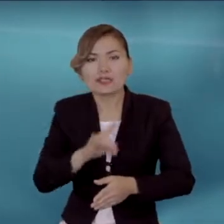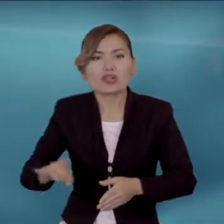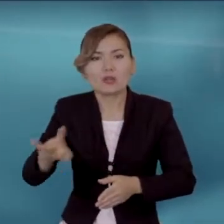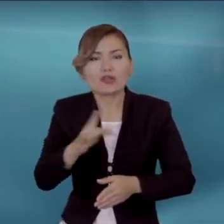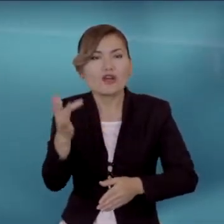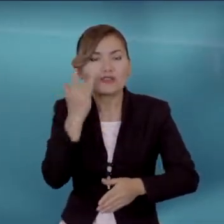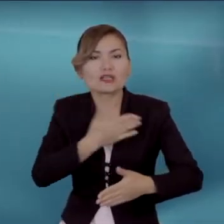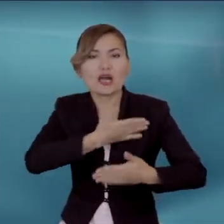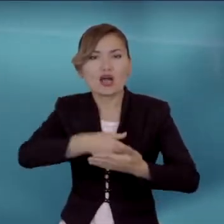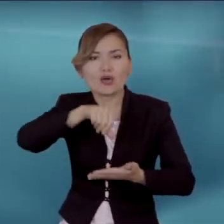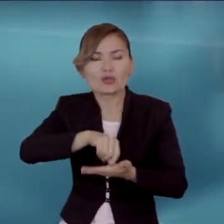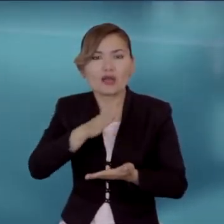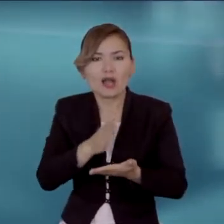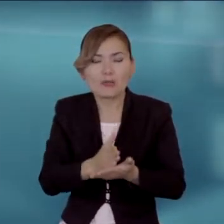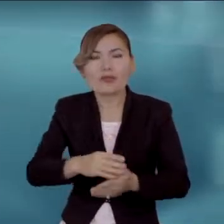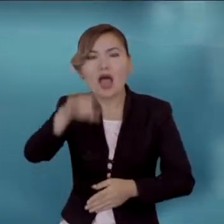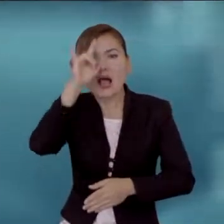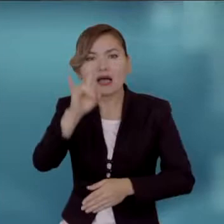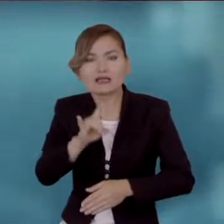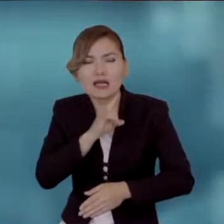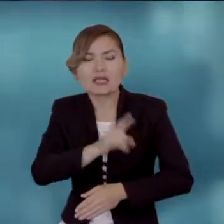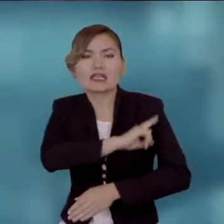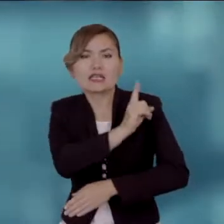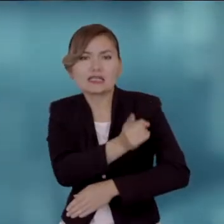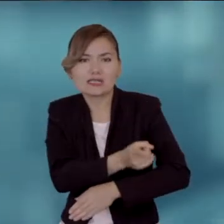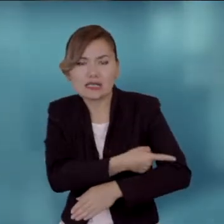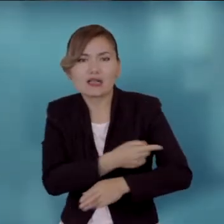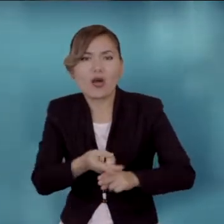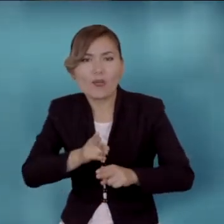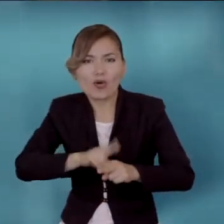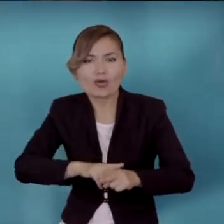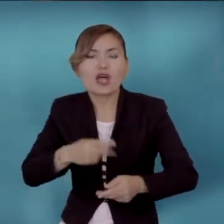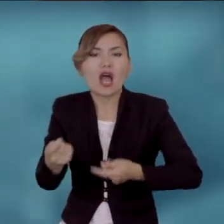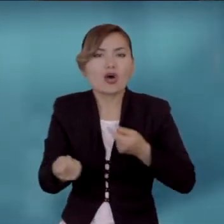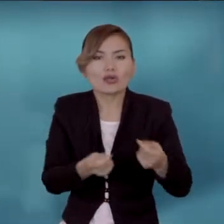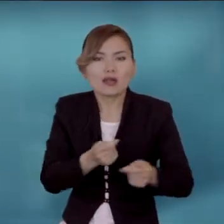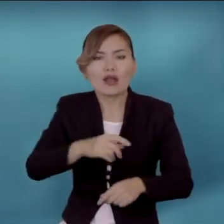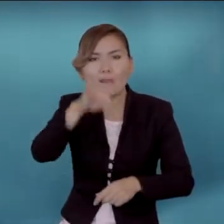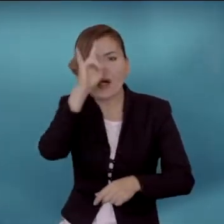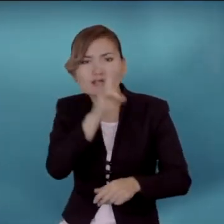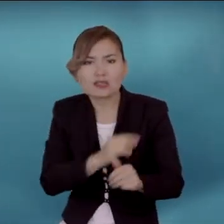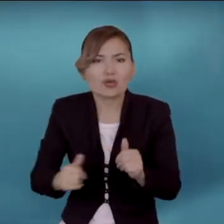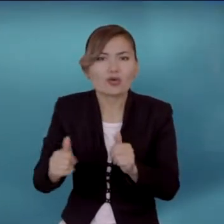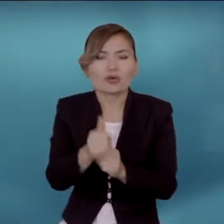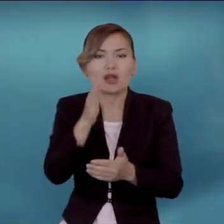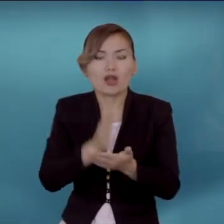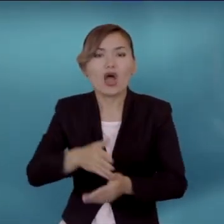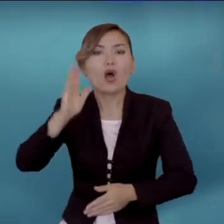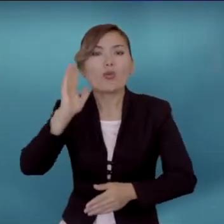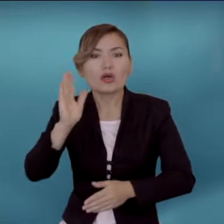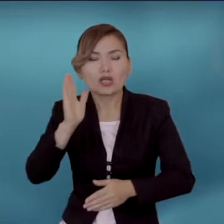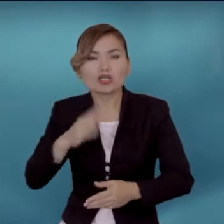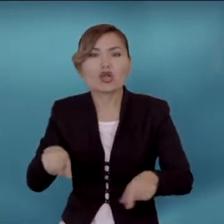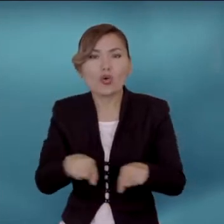әуел бастан әлі өте жоғара көшбашылыққа бейім мемлекет ретінде жетекше елдері қатарынан табылдық. Және болашақта да бұл көрініс өз